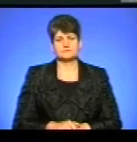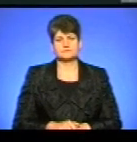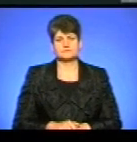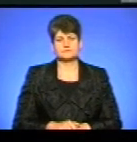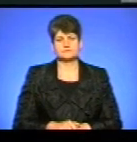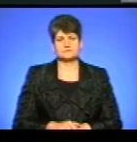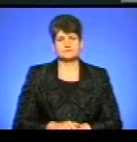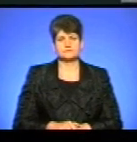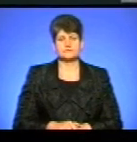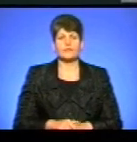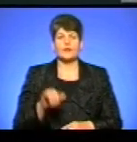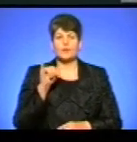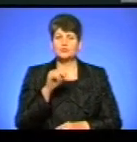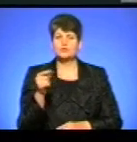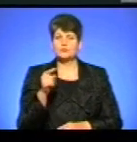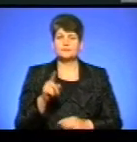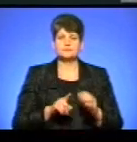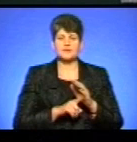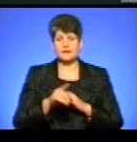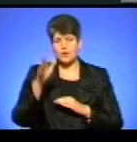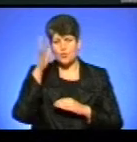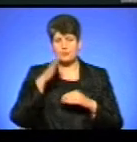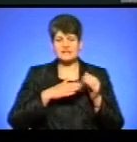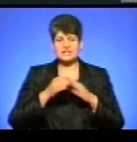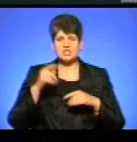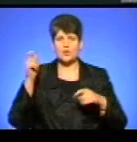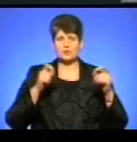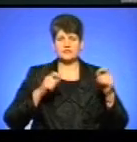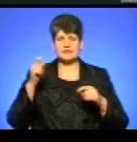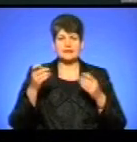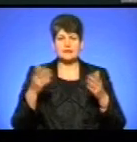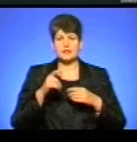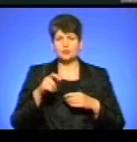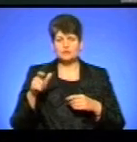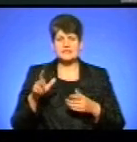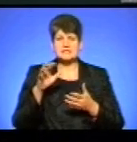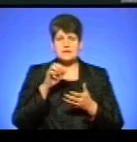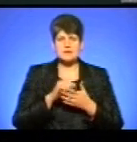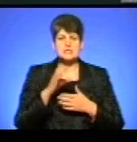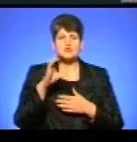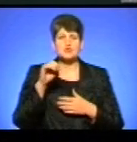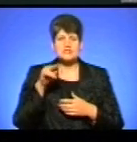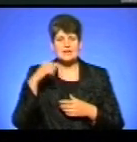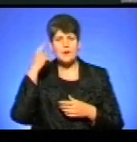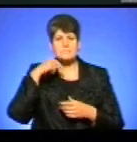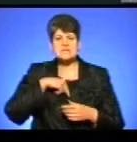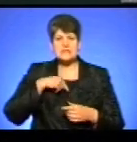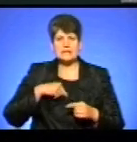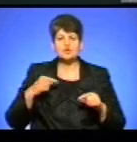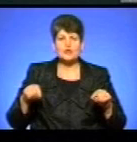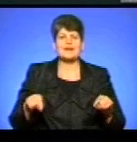У Дернополі стартувала науково-практична. Це конференція, на якій люди, які займаються соціально-психологічною